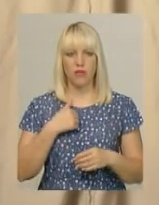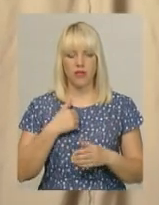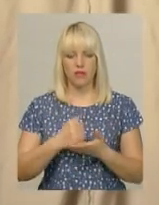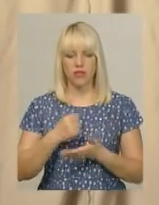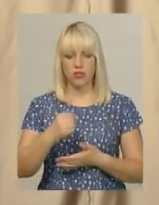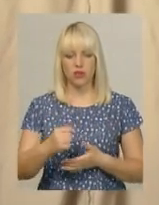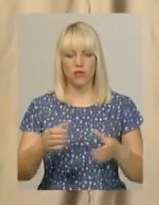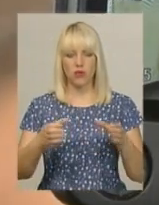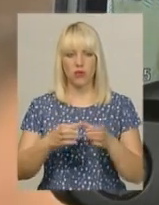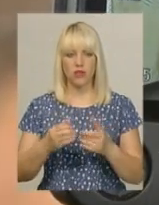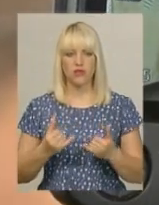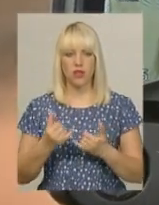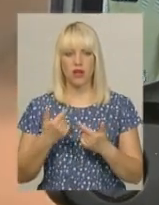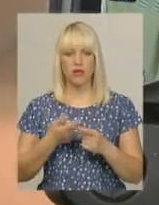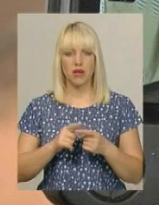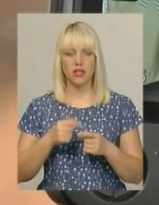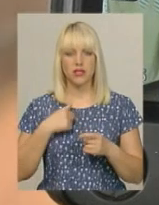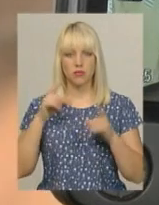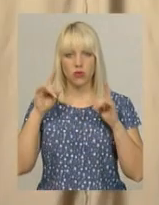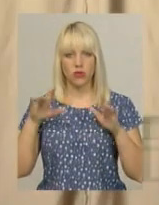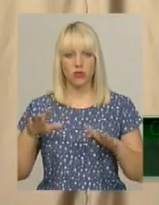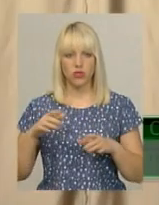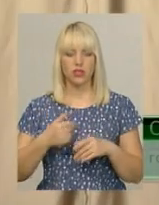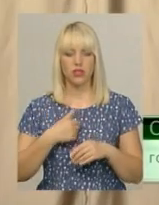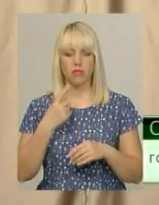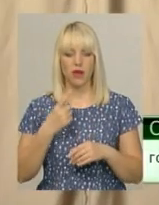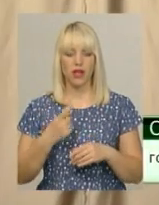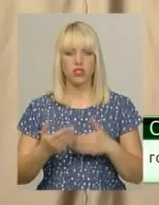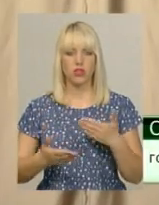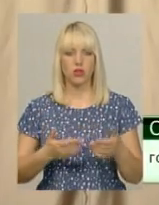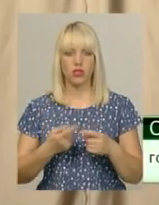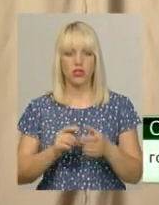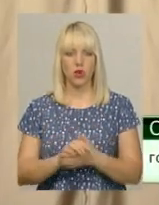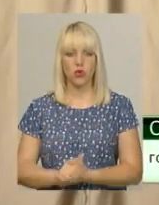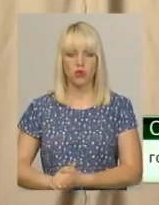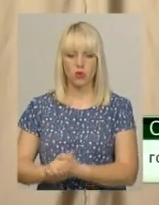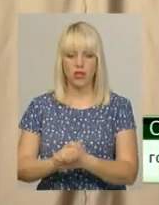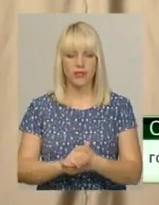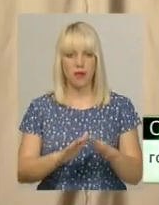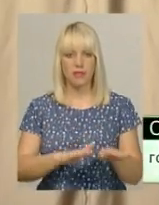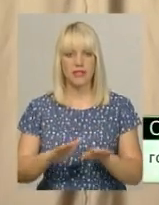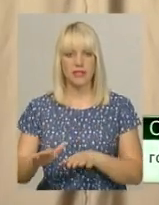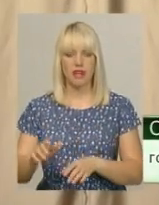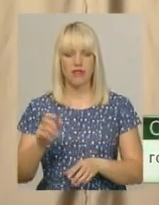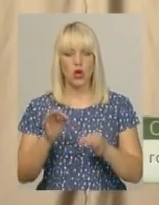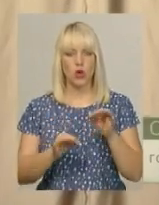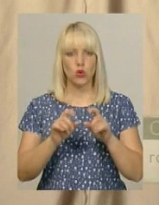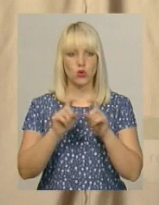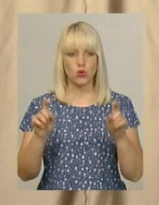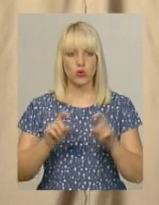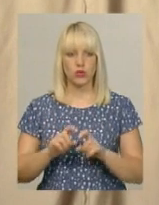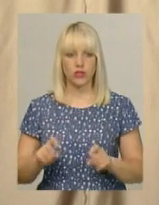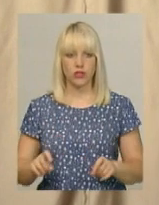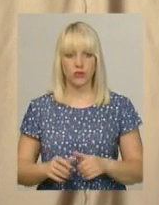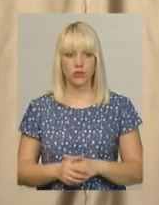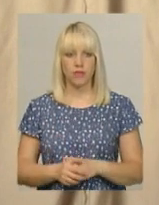саме колектив, для мене була певна неочікуваність. Перші кроки – консолітація з місцевими судами. Оскільки, враховуючи кадри і голод, які склався в апеляційні інстанції,